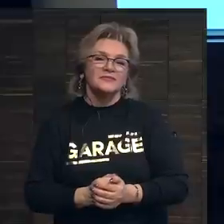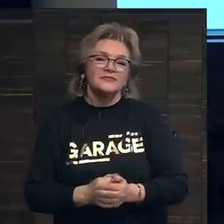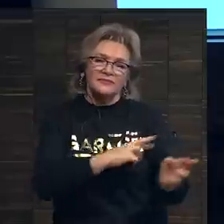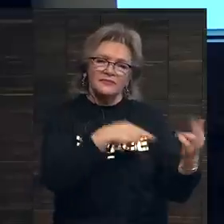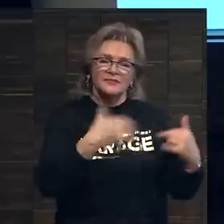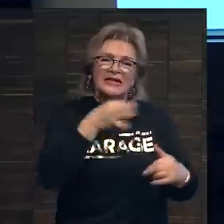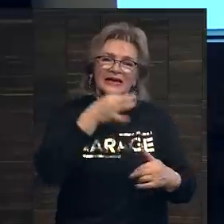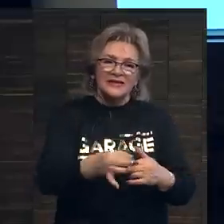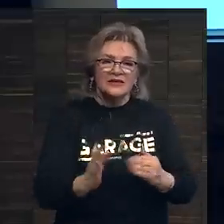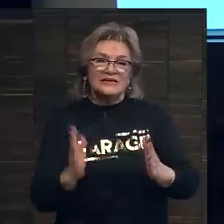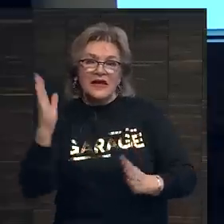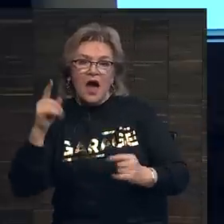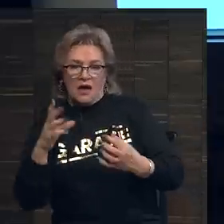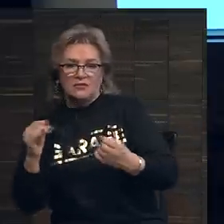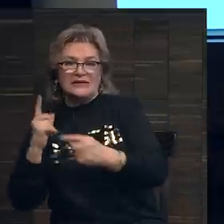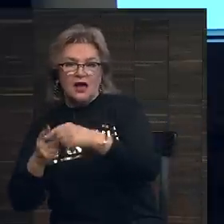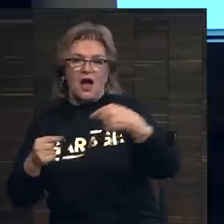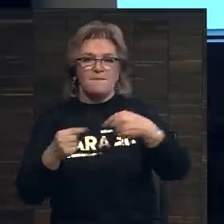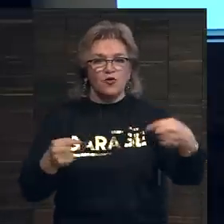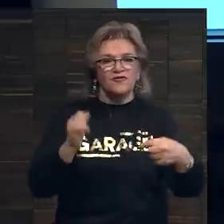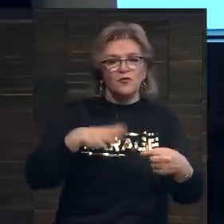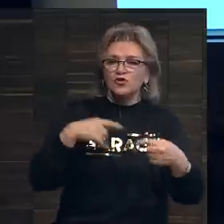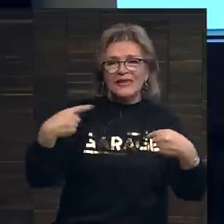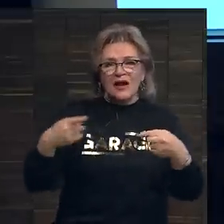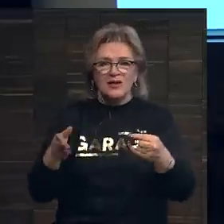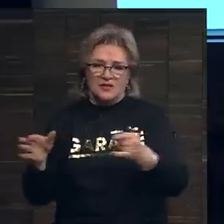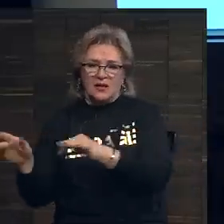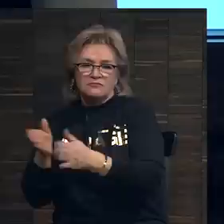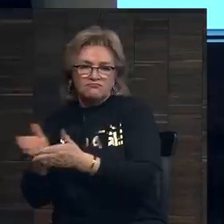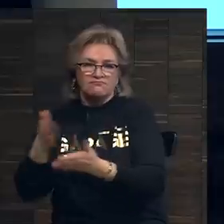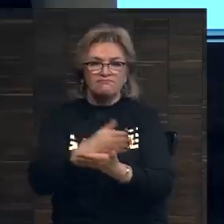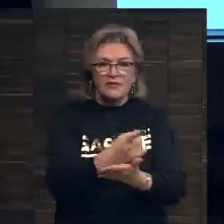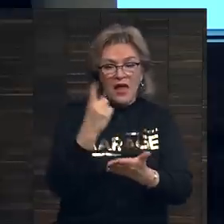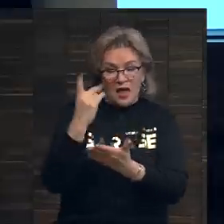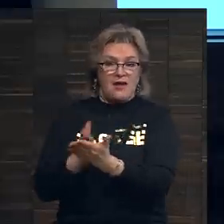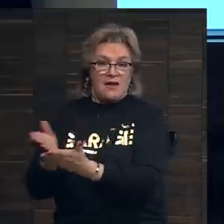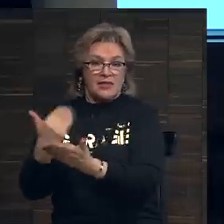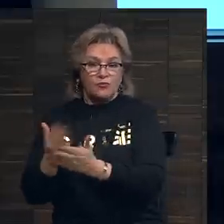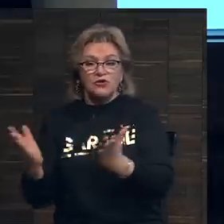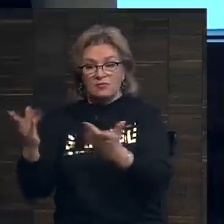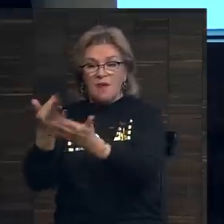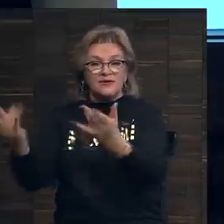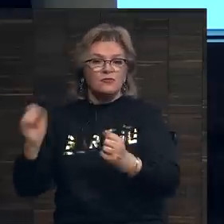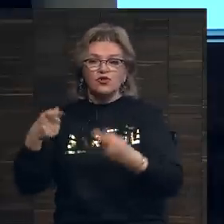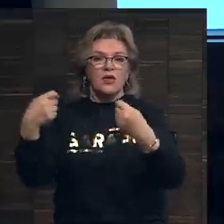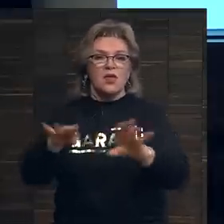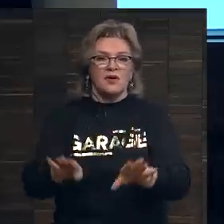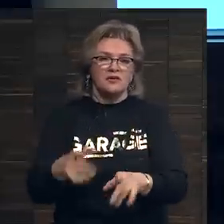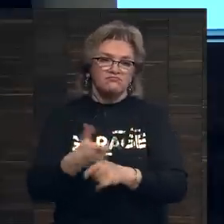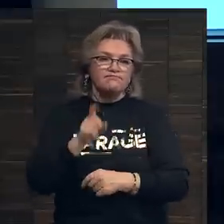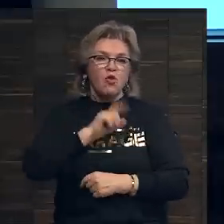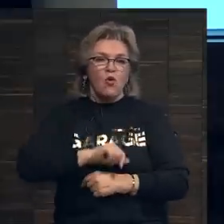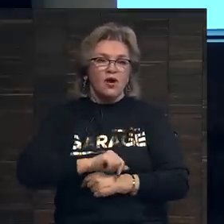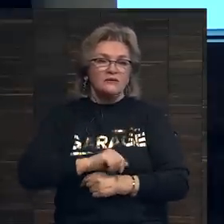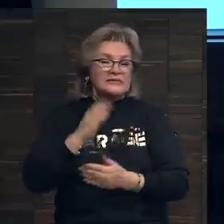Я уже сказал, да, за и против, значит, возможны разные сценарии. Сценарий номер один. Произведение может не продаться, это очень плохо.